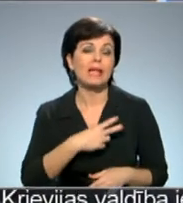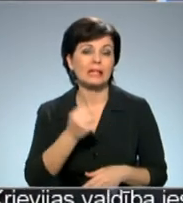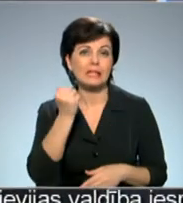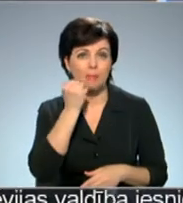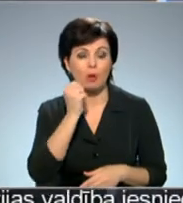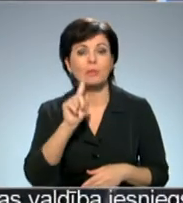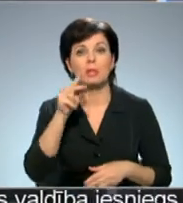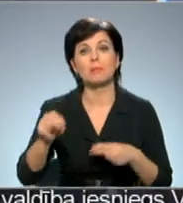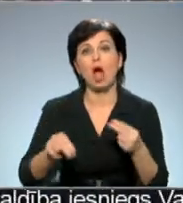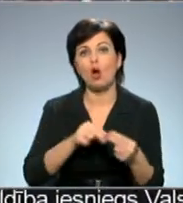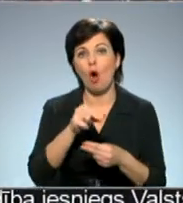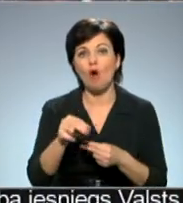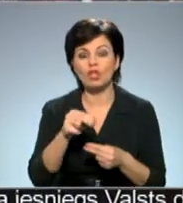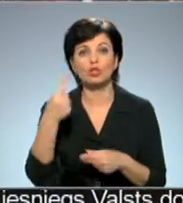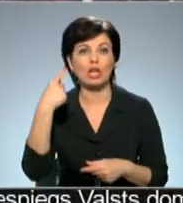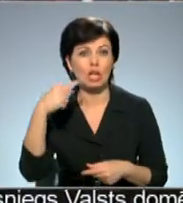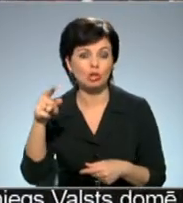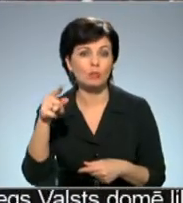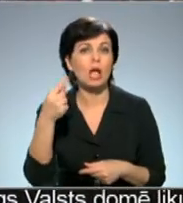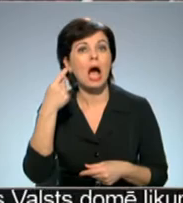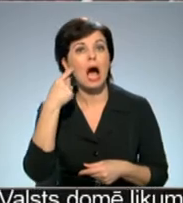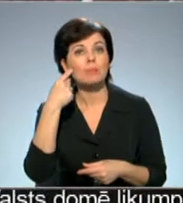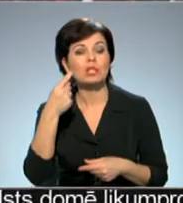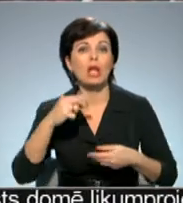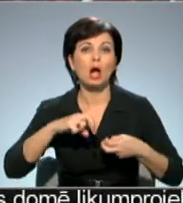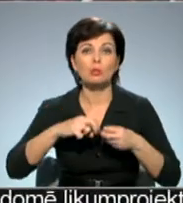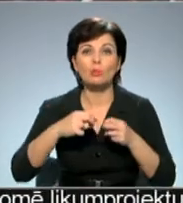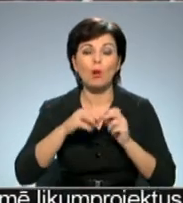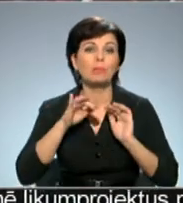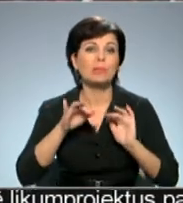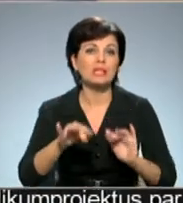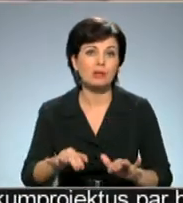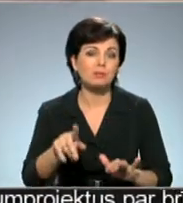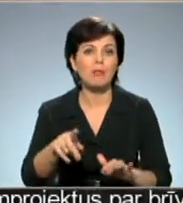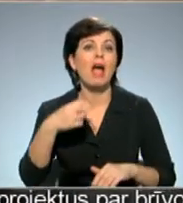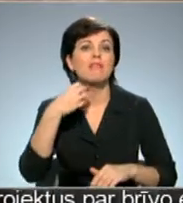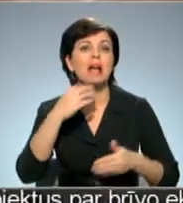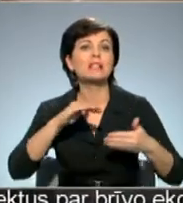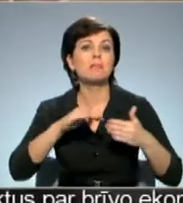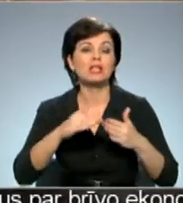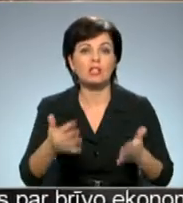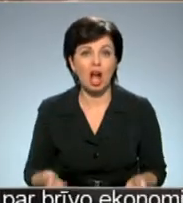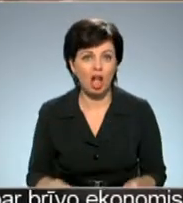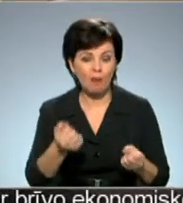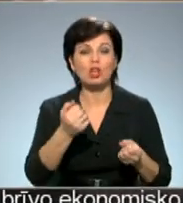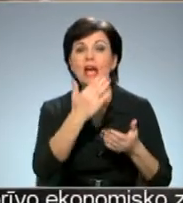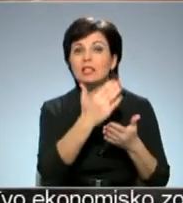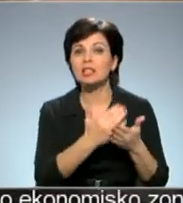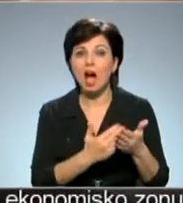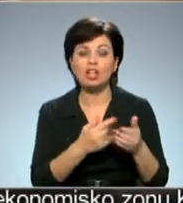pirmās konferences iniciators, kurā tiek apzinātas problēmas un meklēt ar izcinājumu vecpilsētas glābšanai. Problēmas saraksts ir garš,